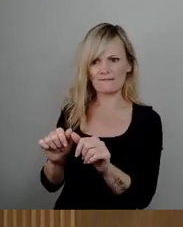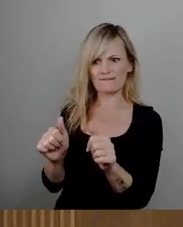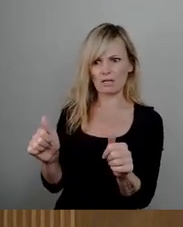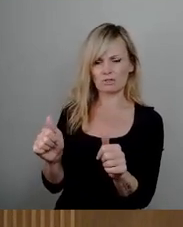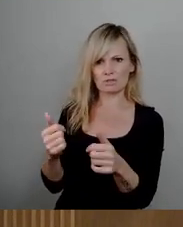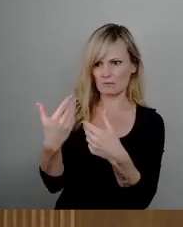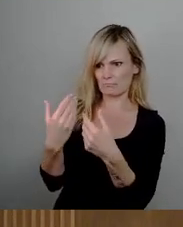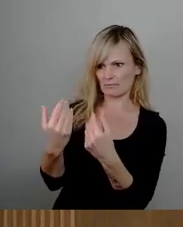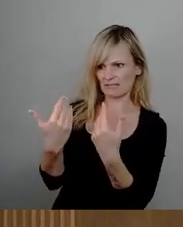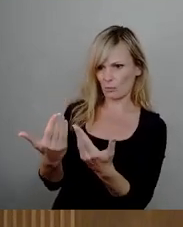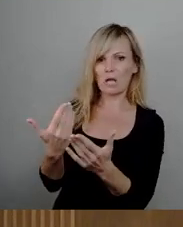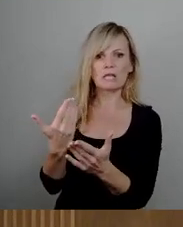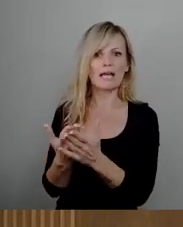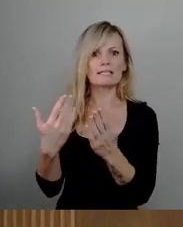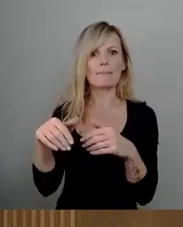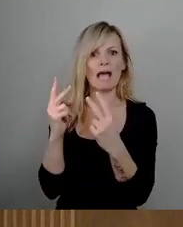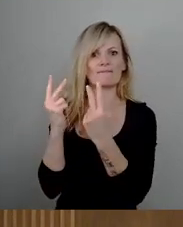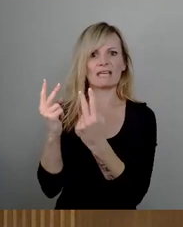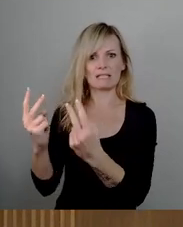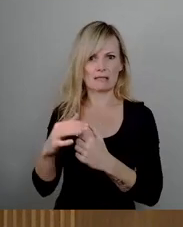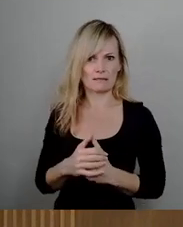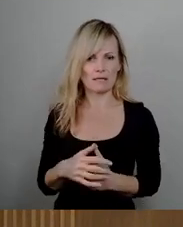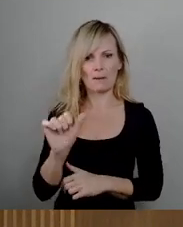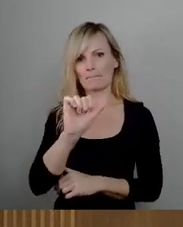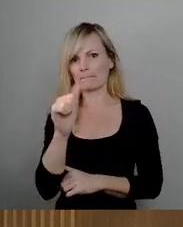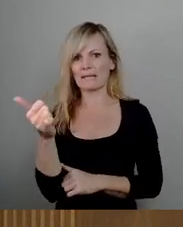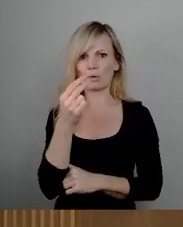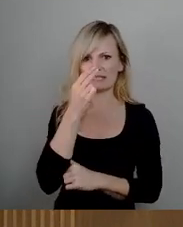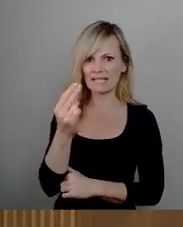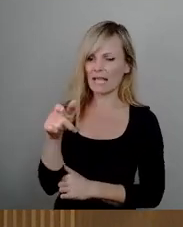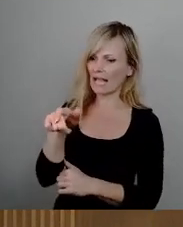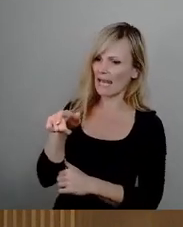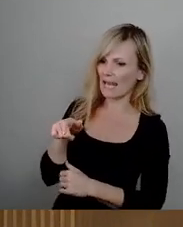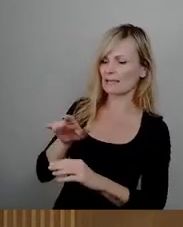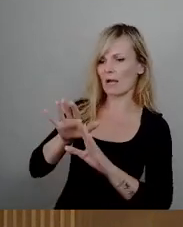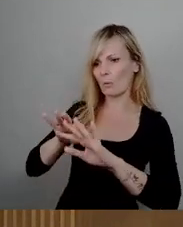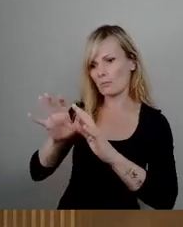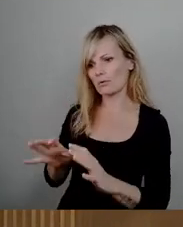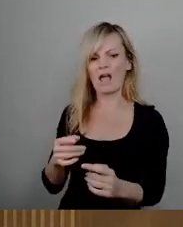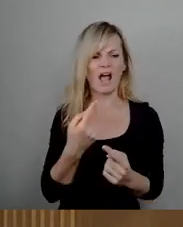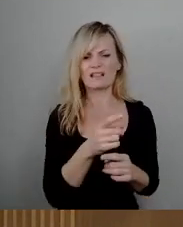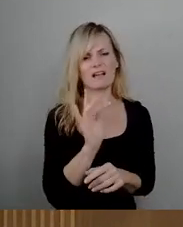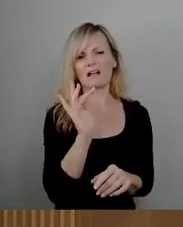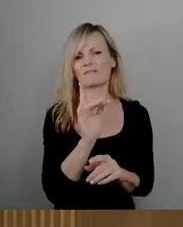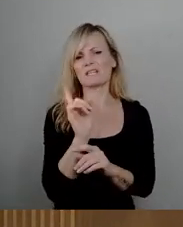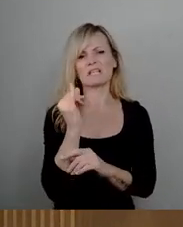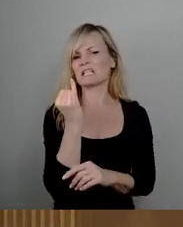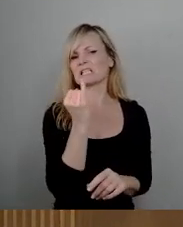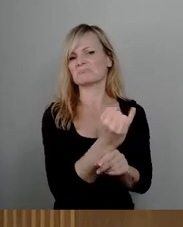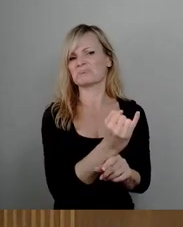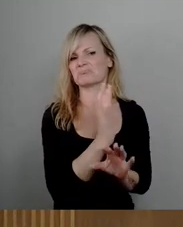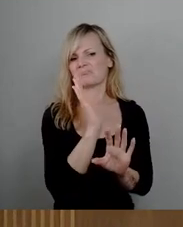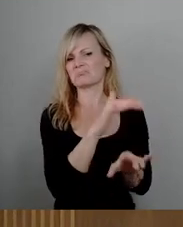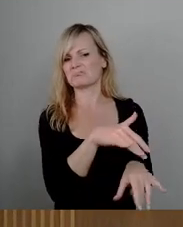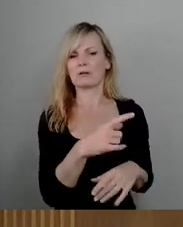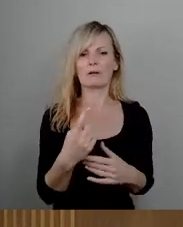Prioritäten. Man hat die Prioritäten dort gesetzt und hat das andere einfach ignoriert. Wir kommen jetzt hier nicht weiter, aber das wird sicherlich Thema der weiteren